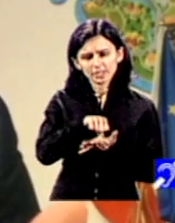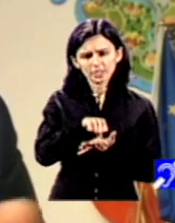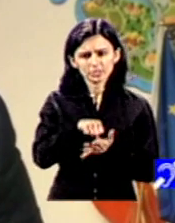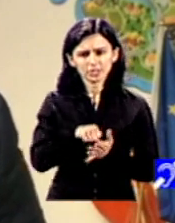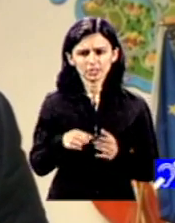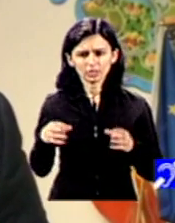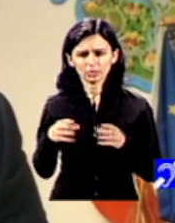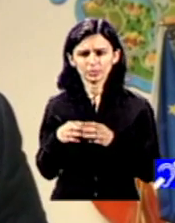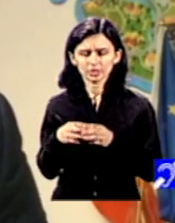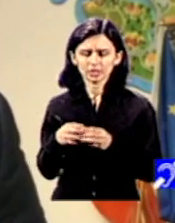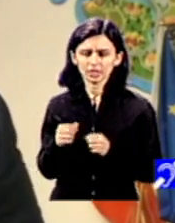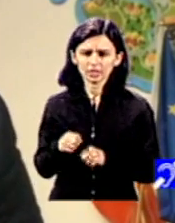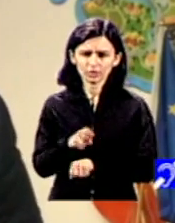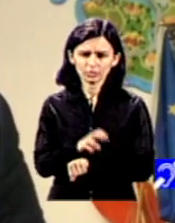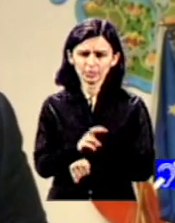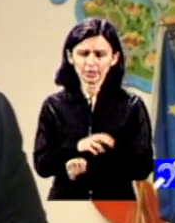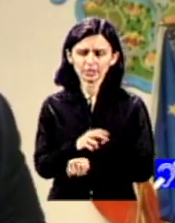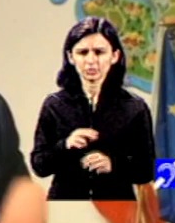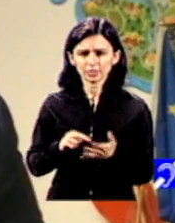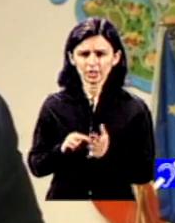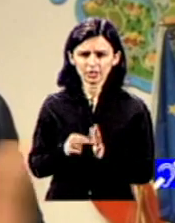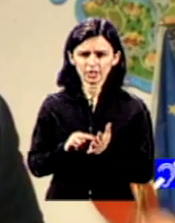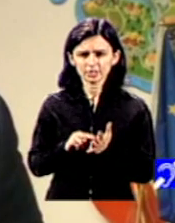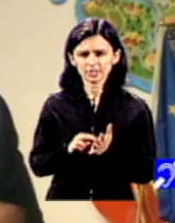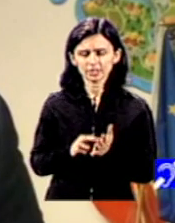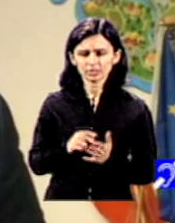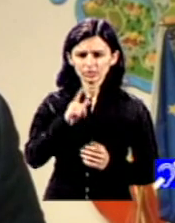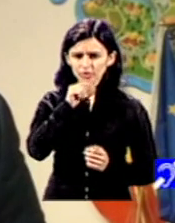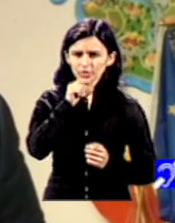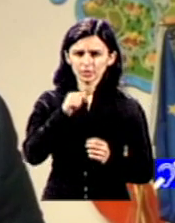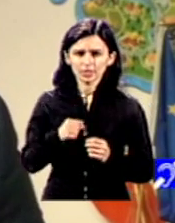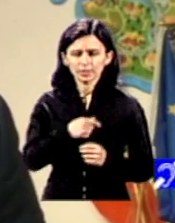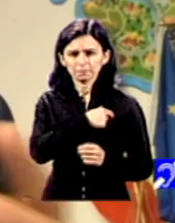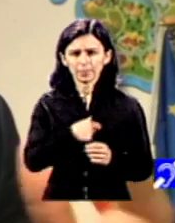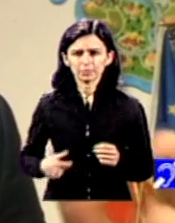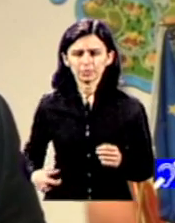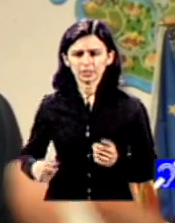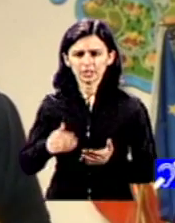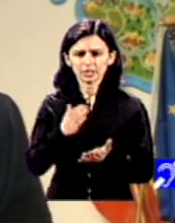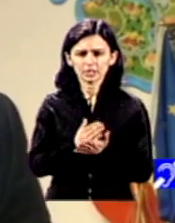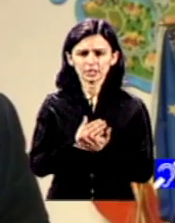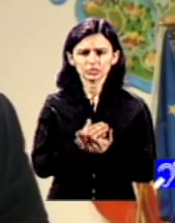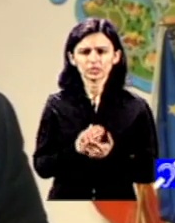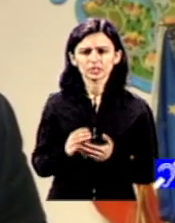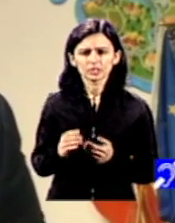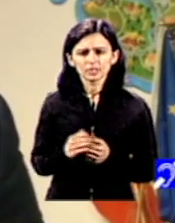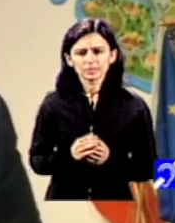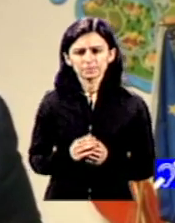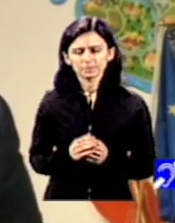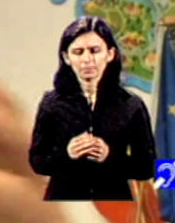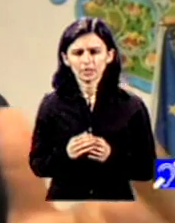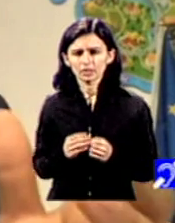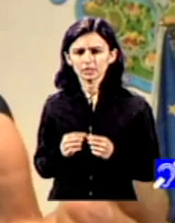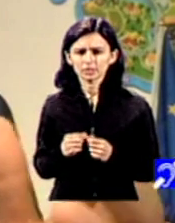participarea atât a ONG-urilor cât și acolo unde primările decid să-și internalizeze o parte din activități aici nu am o